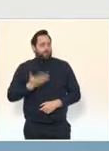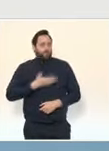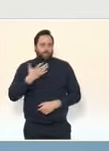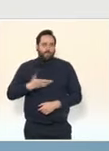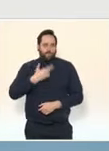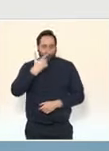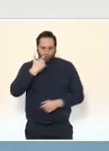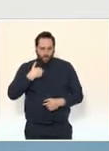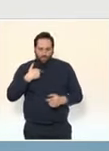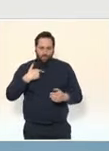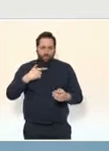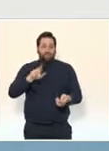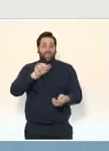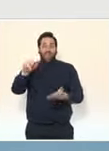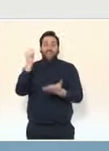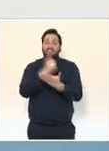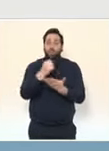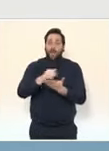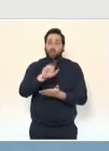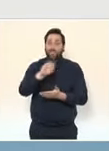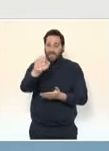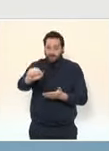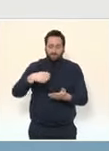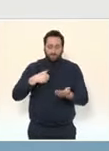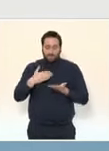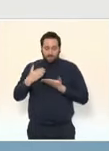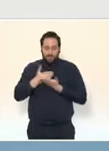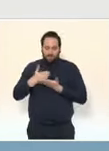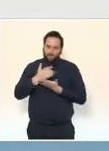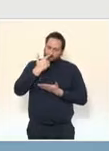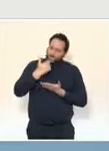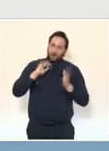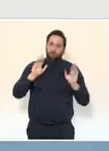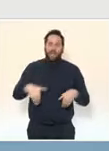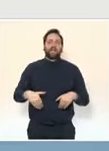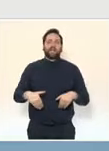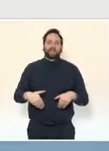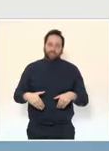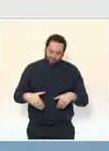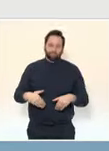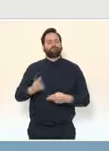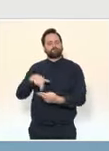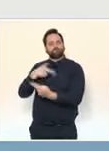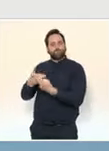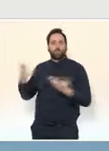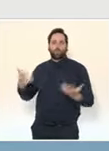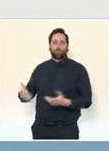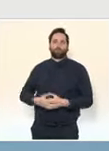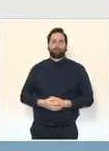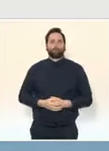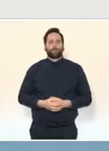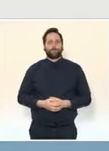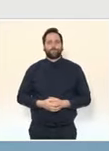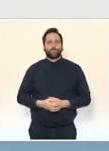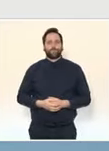mal préparés du fait des circonstances. Je voudrais dire donc quelques éléments sur ce point. Le premier, c'est que bien entendu, nous sommes capables de prendre